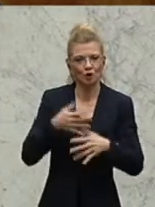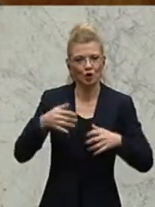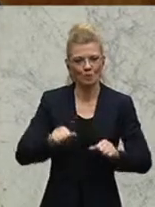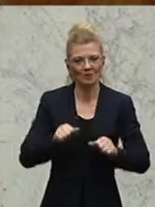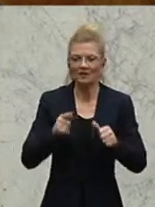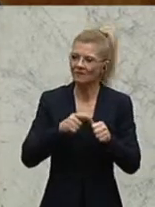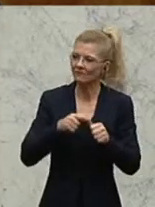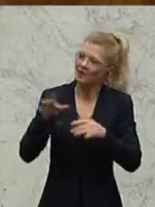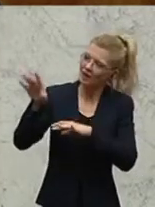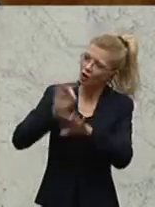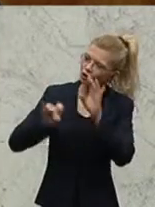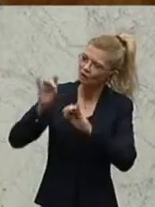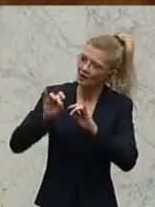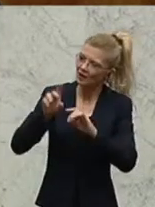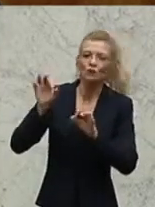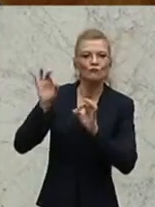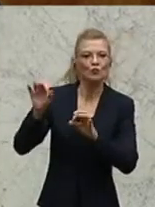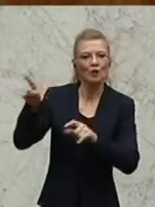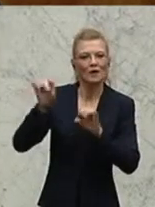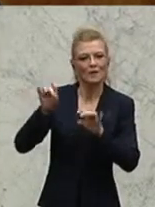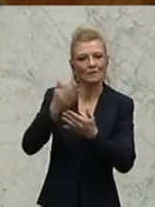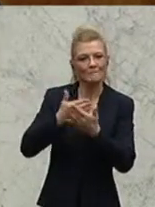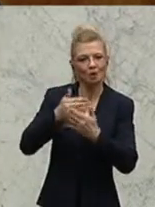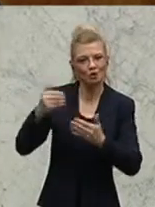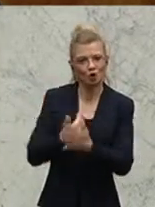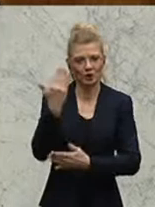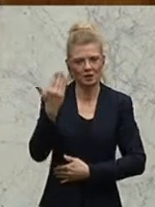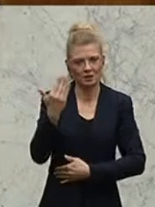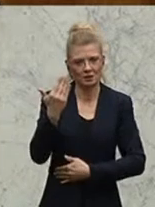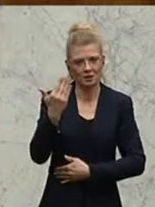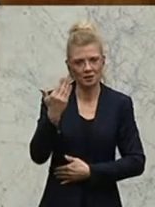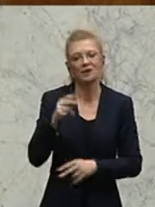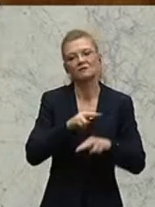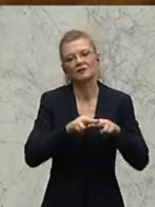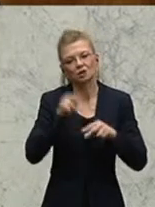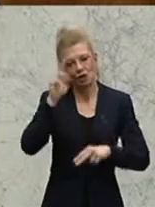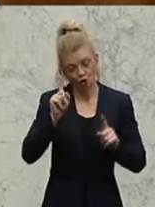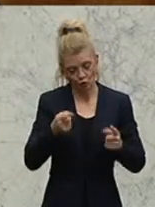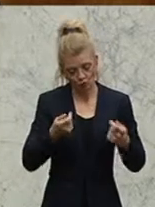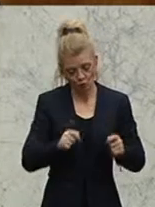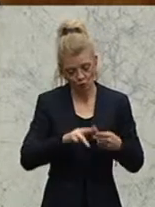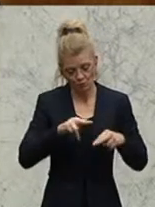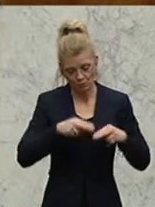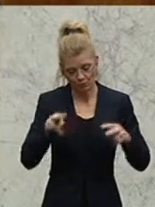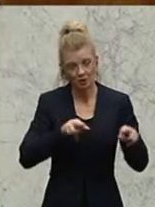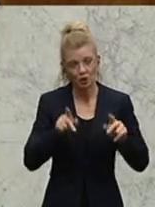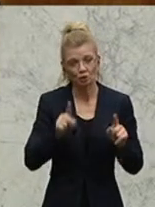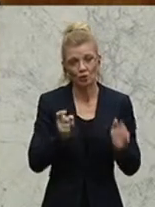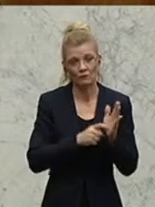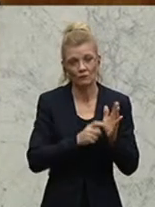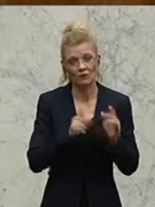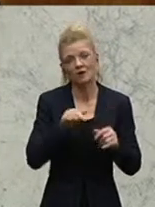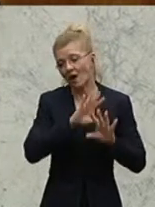hinsichtlich der Lehrerinnenbildung neu. Der Nationalrat wolle beschließen, die Bundesregierung würde aufgefordert, ehestmöglich alle notwendigen Schritte